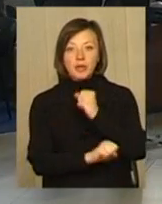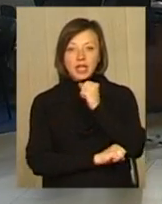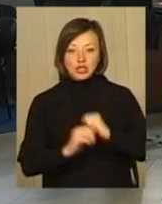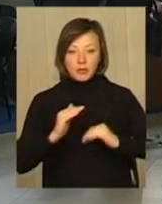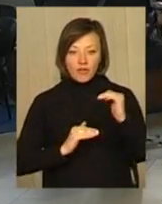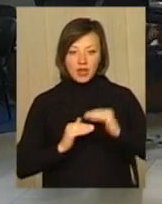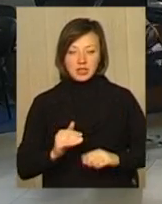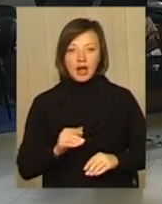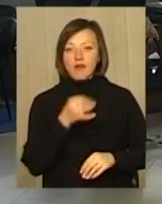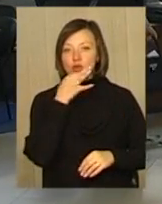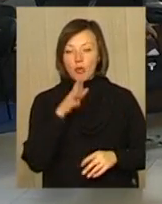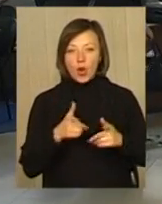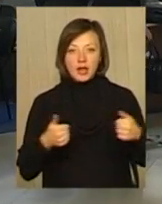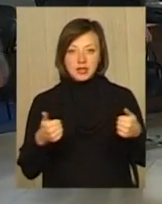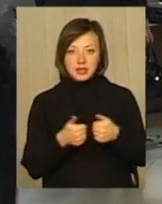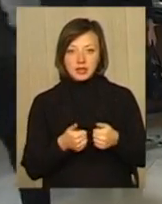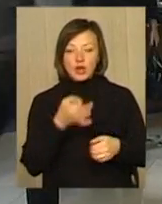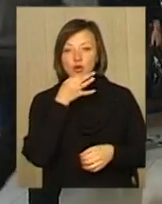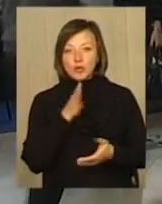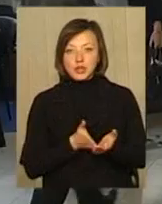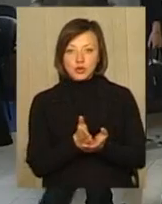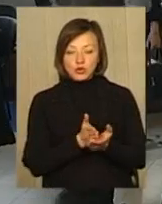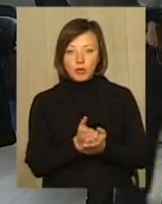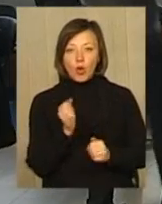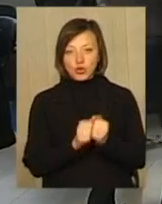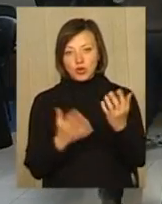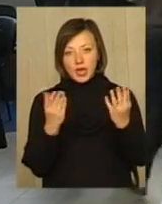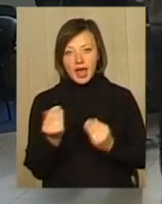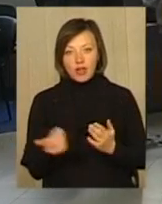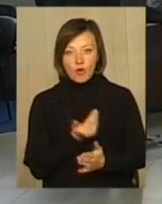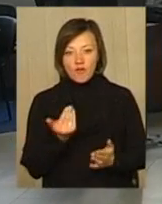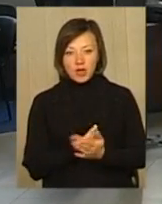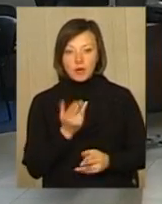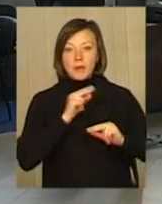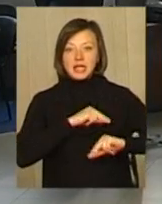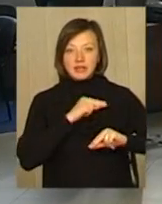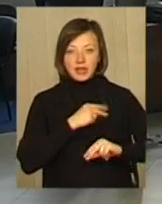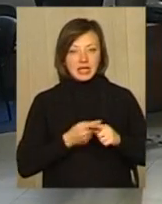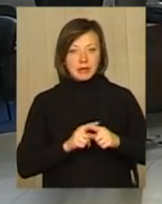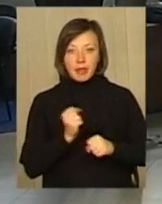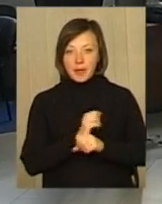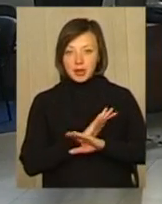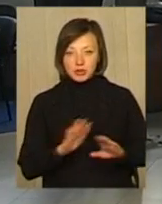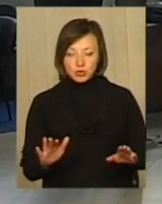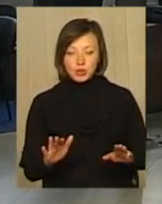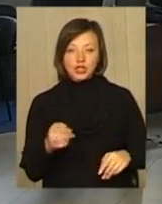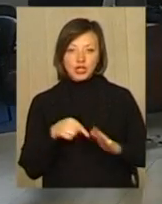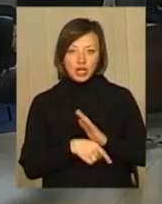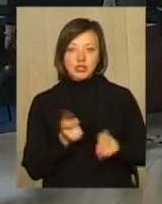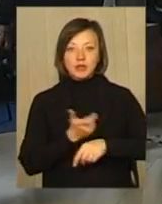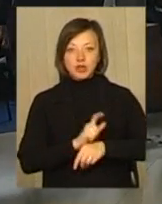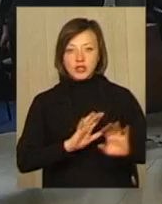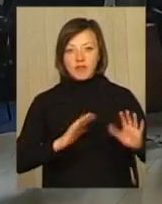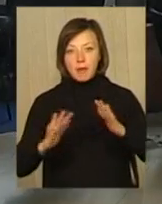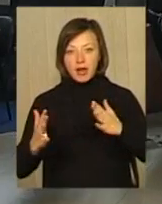професії, а в будь-якій організації, в будь-якій службі, кожного дня якісь інновації. Якщо працівник над цим не працює, то він в більшості